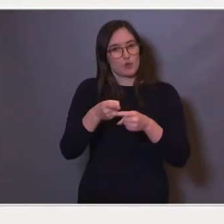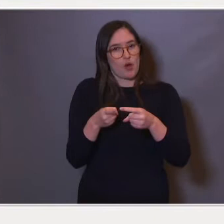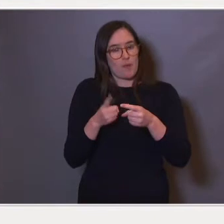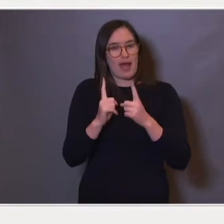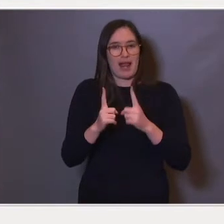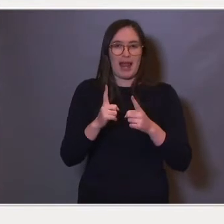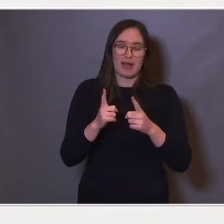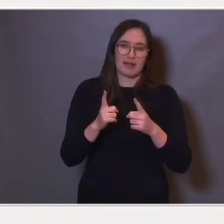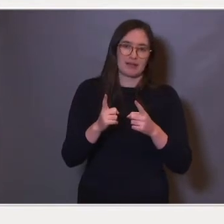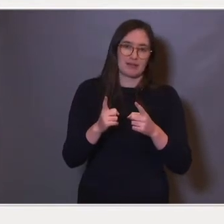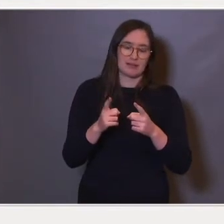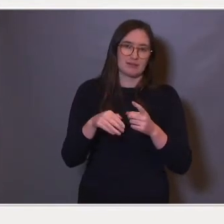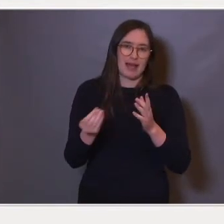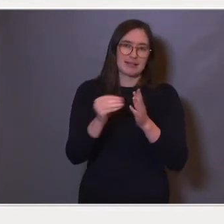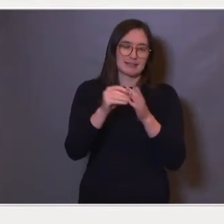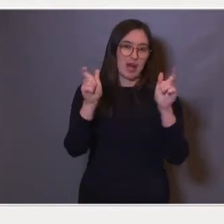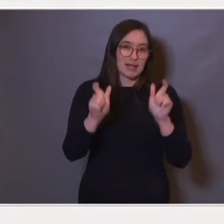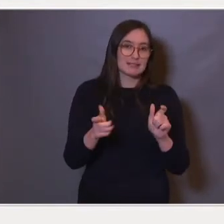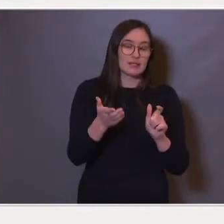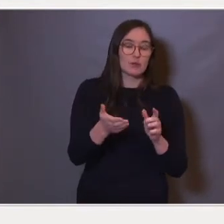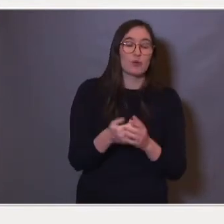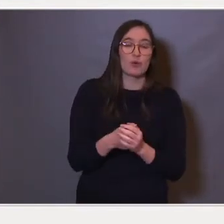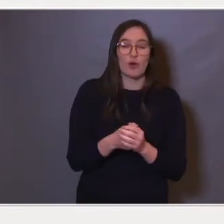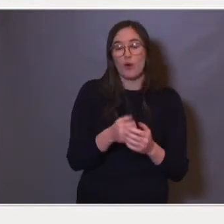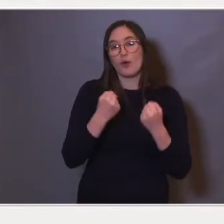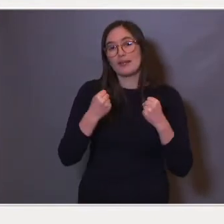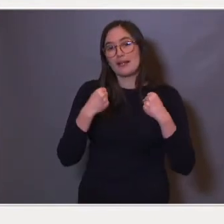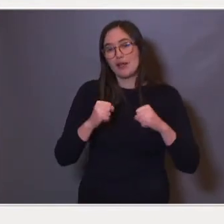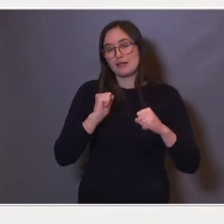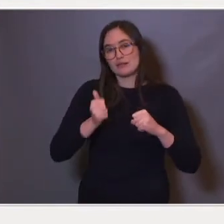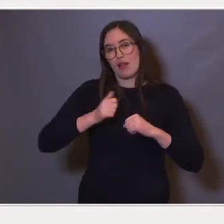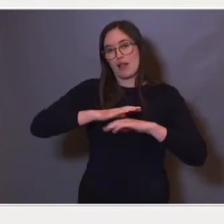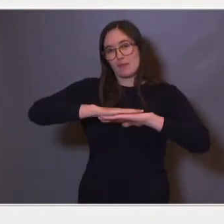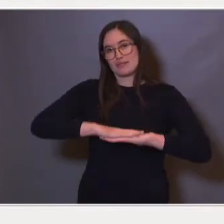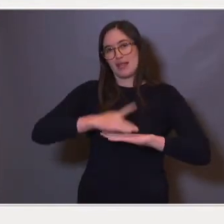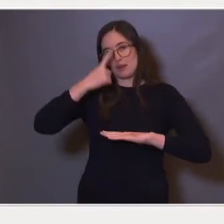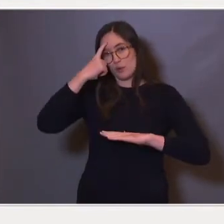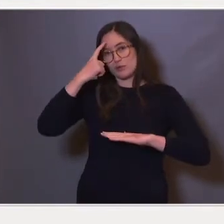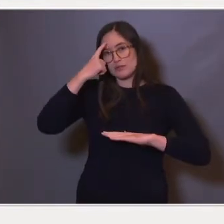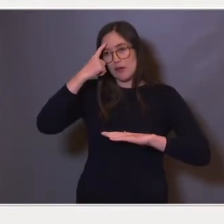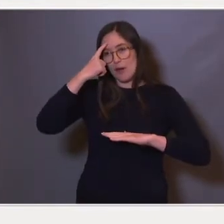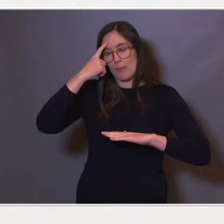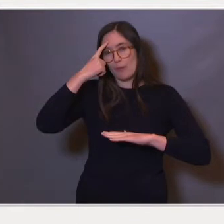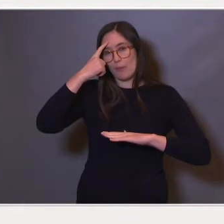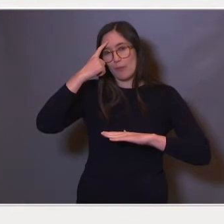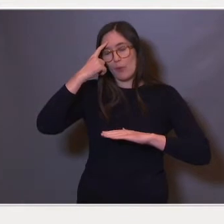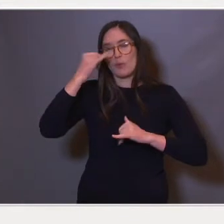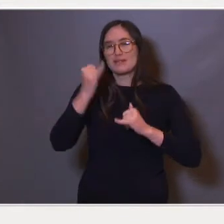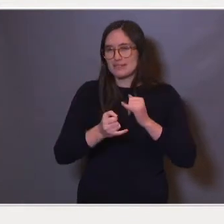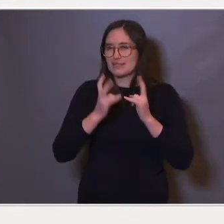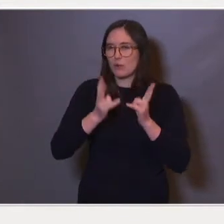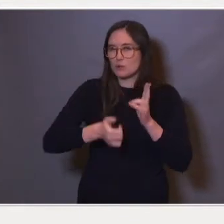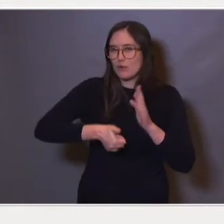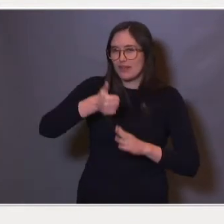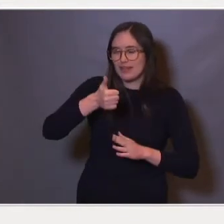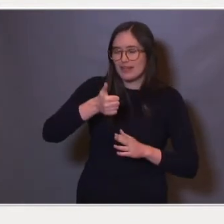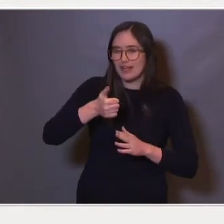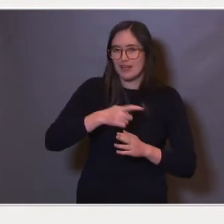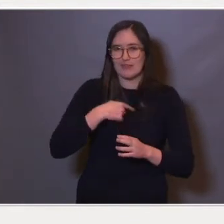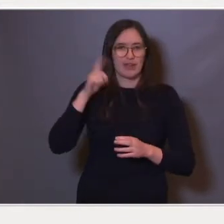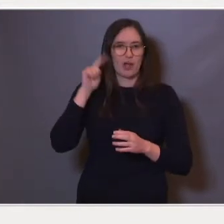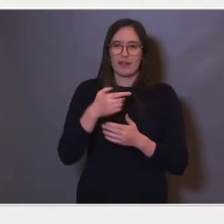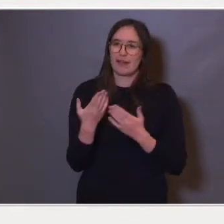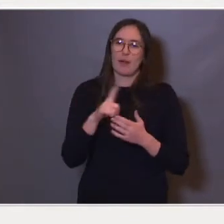utsatte. Og tiltakene skal være kunnskapsbaserte. Og det siste er også viktig. Det betyr ikke at vi skal lene oss tilbake og